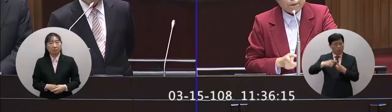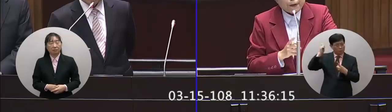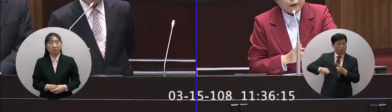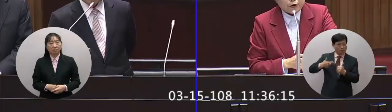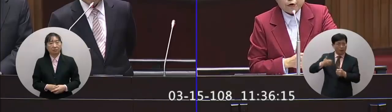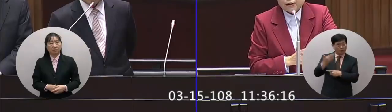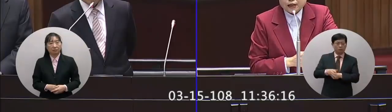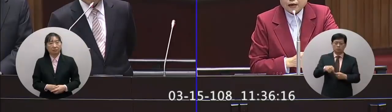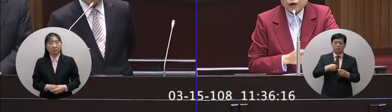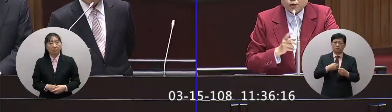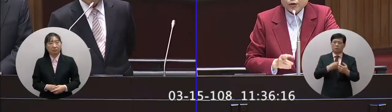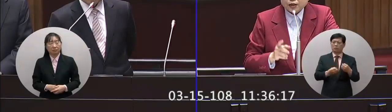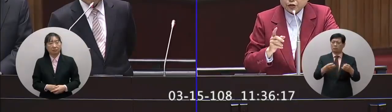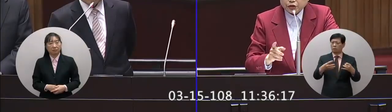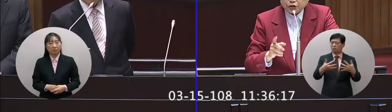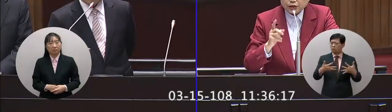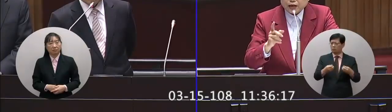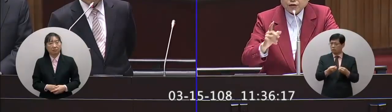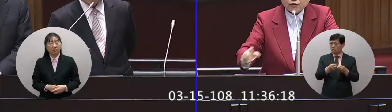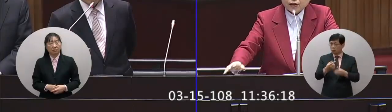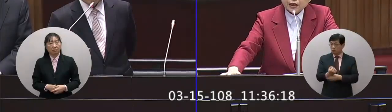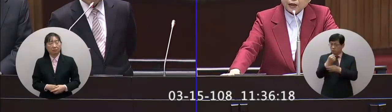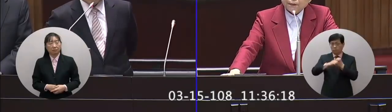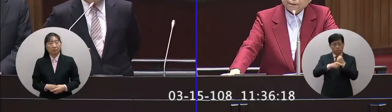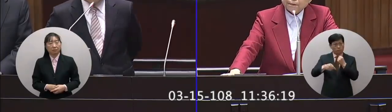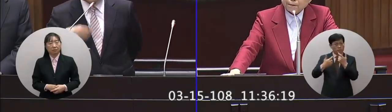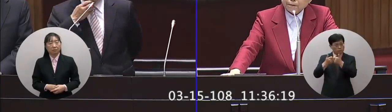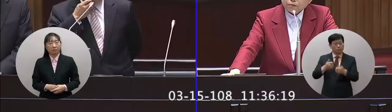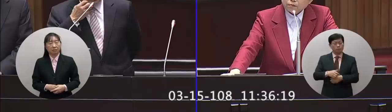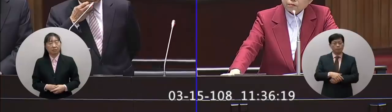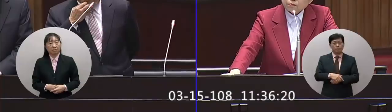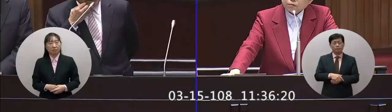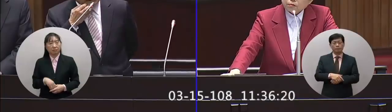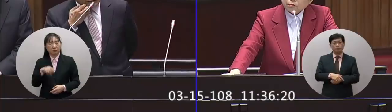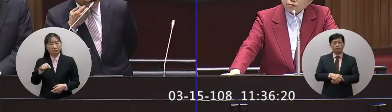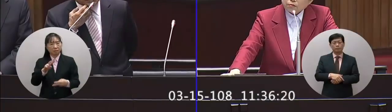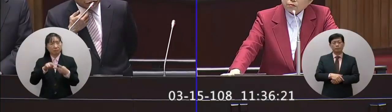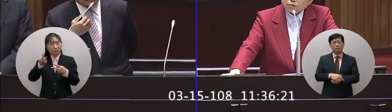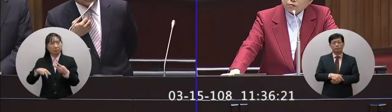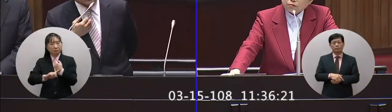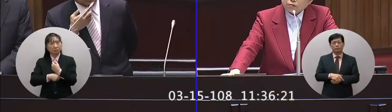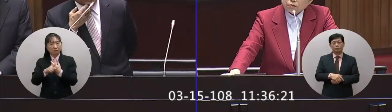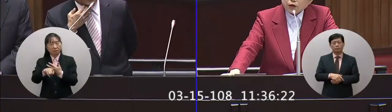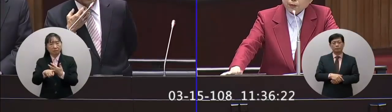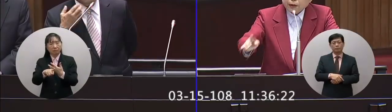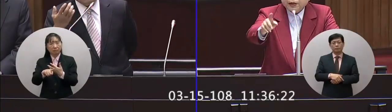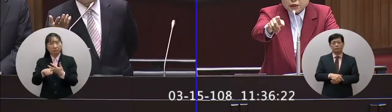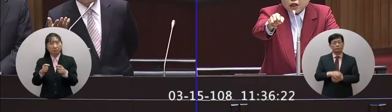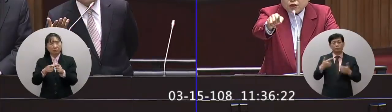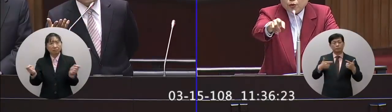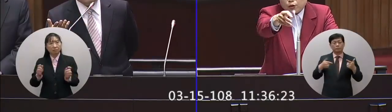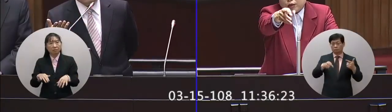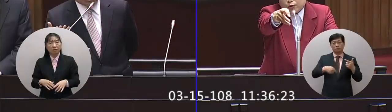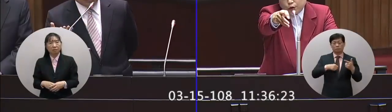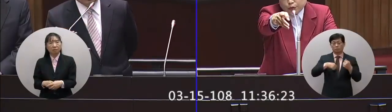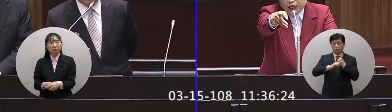這個條文被保留要協商院長你支持這樣的立法方向嗎這個刑法已經行之有年沒有